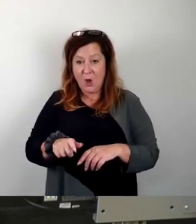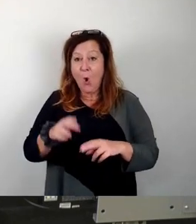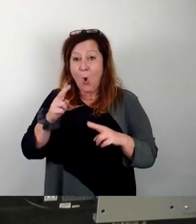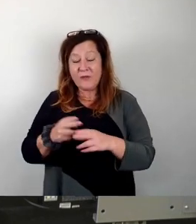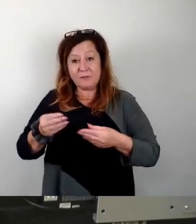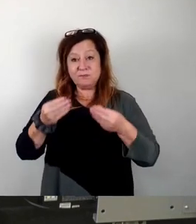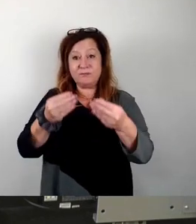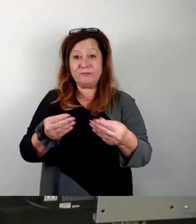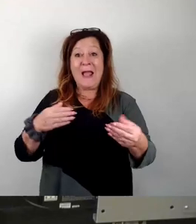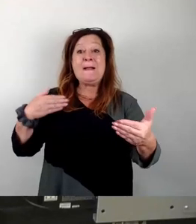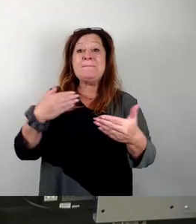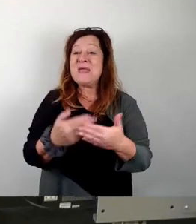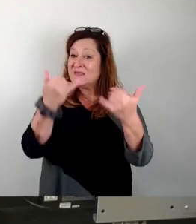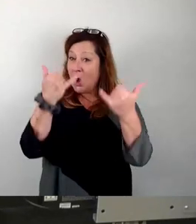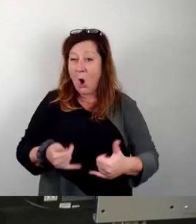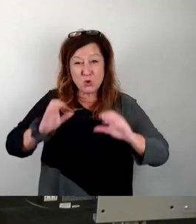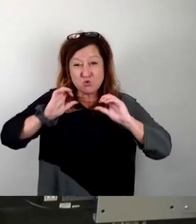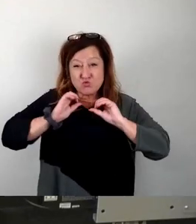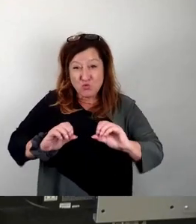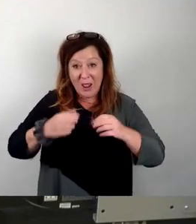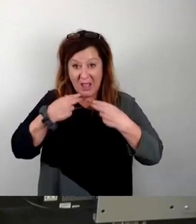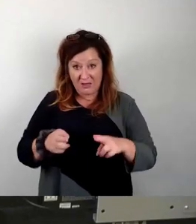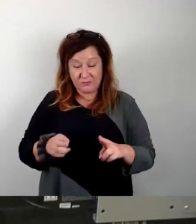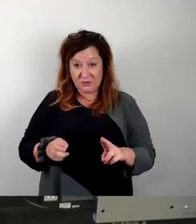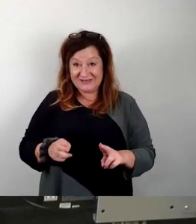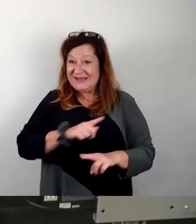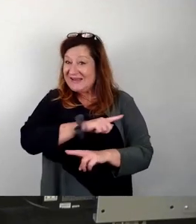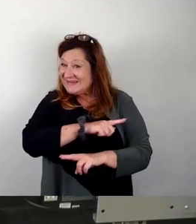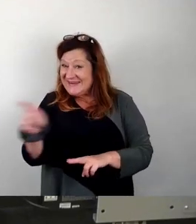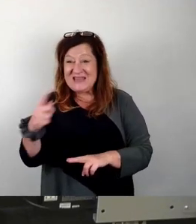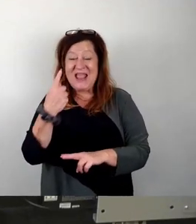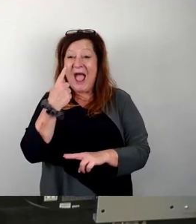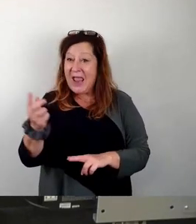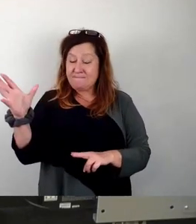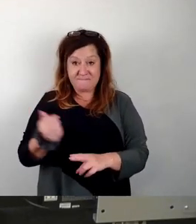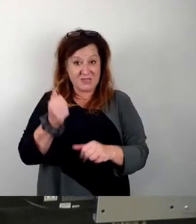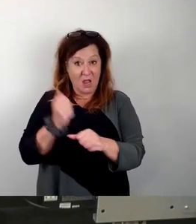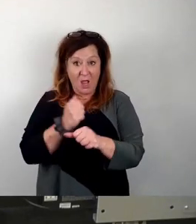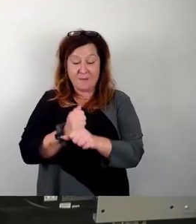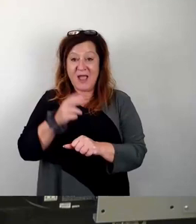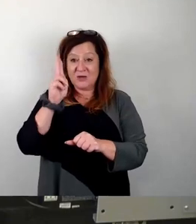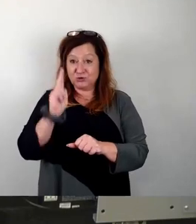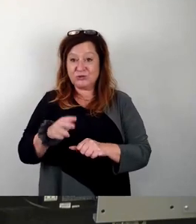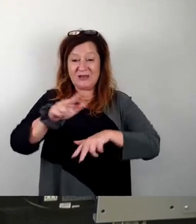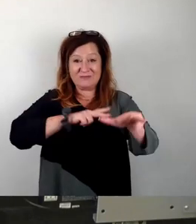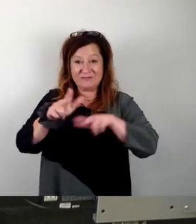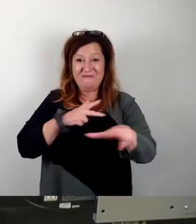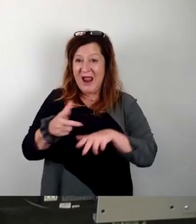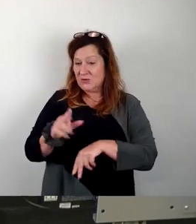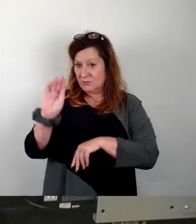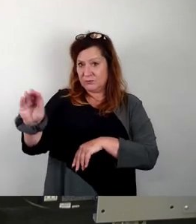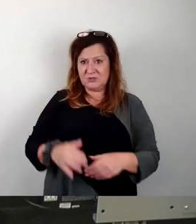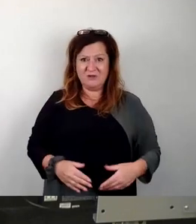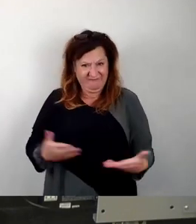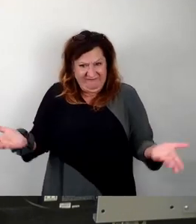hat bis heute keine Antwort bekommen. Kein einziger Mitarbeiter der Stadtverwaltung hat sich bei ihr gemeldet. Was ist das für eine